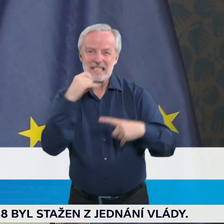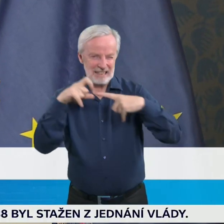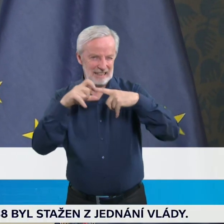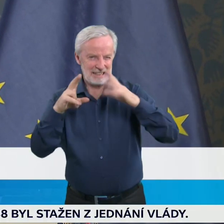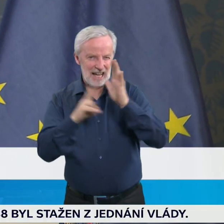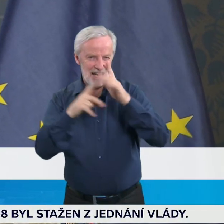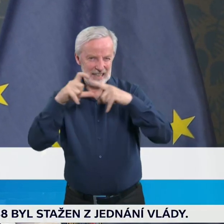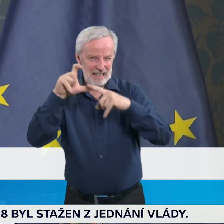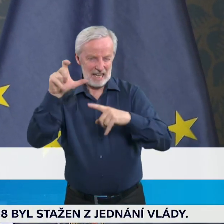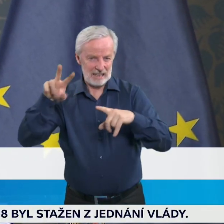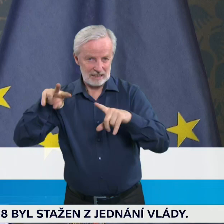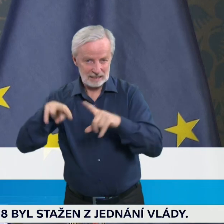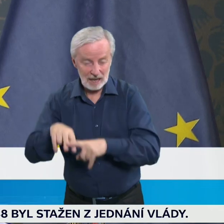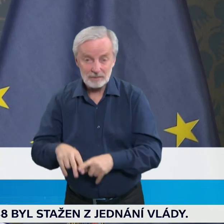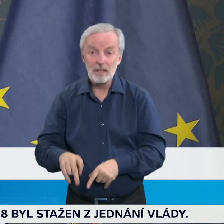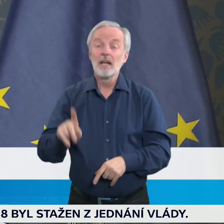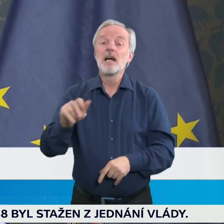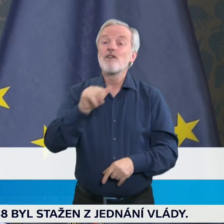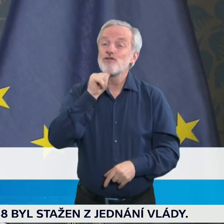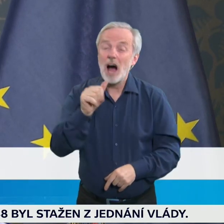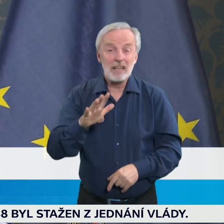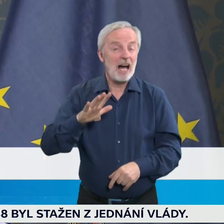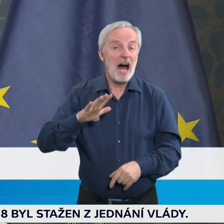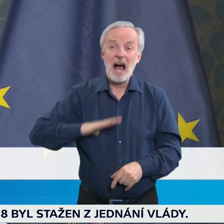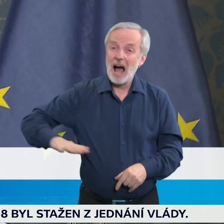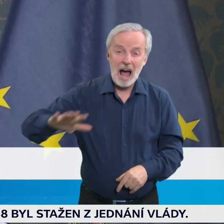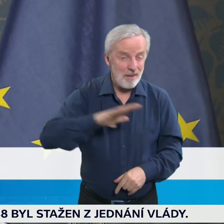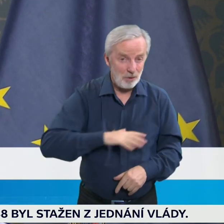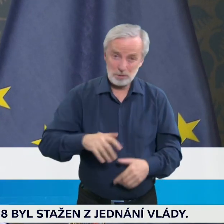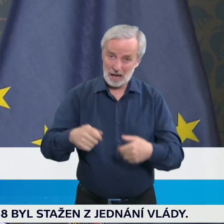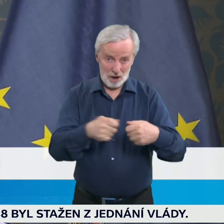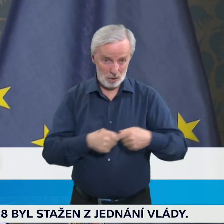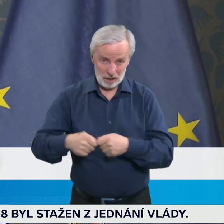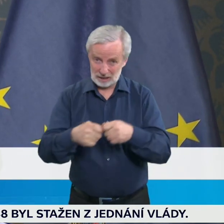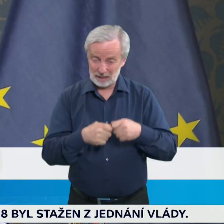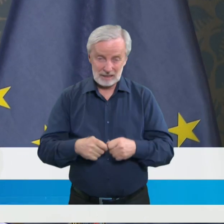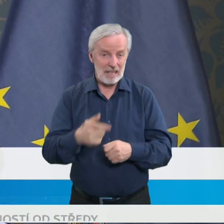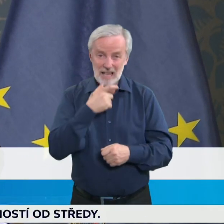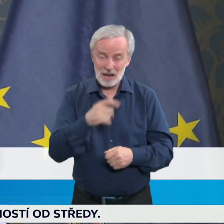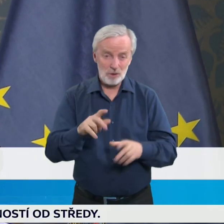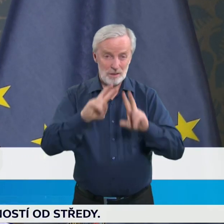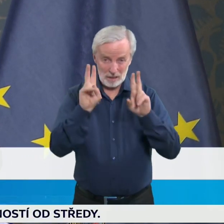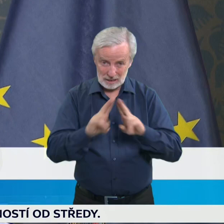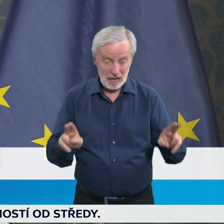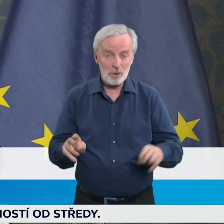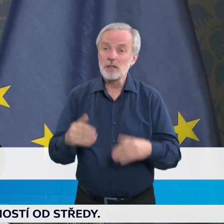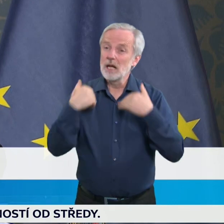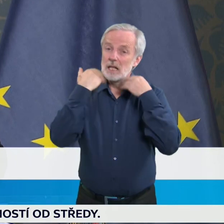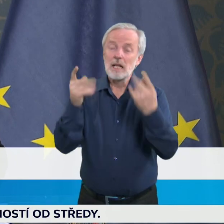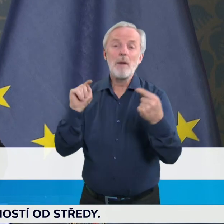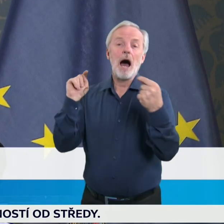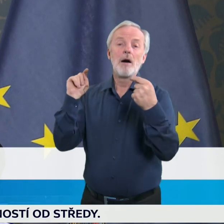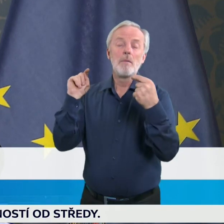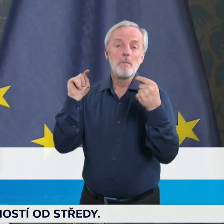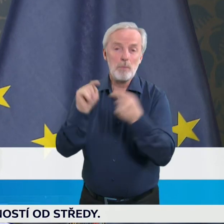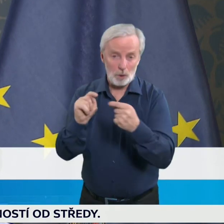evropská agentura, ani národní, ani mezinárodní, nerozporuje to, co je uvedeno v tom stávajícím souhrnu o